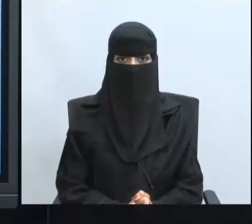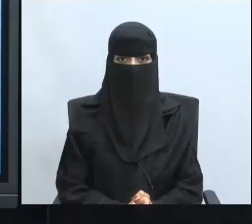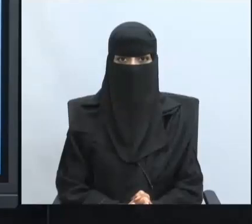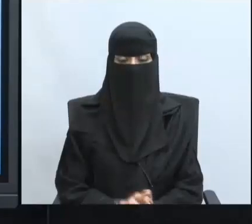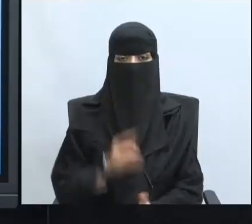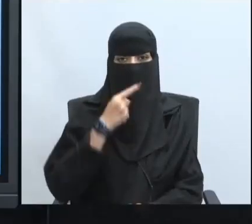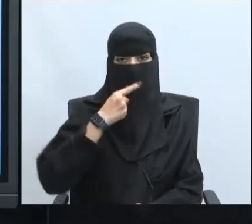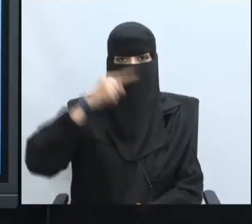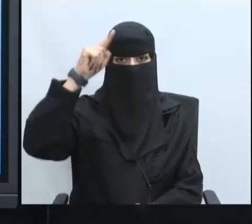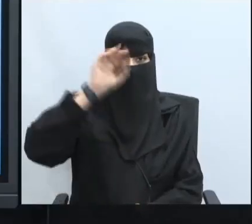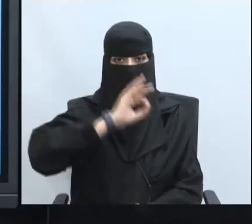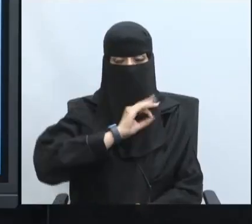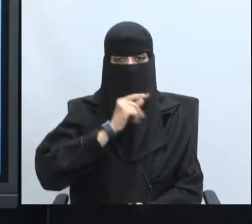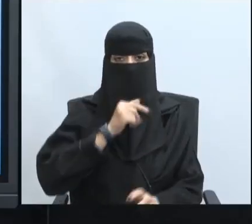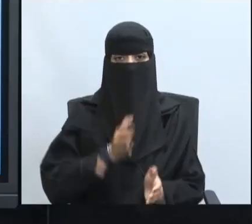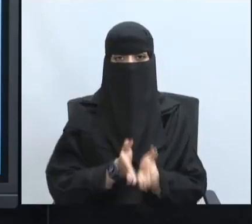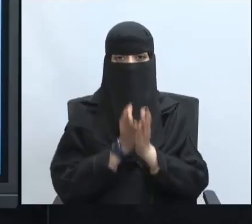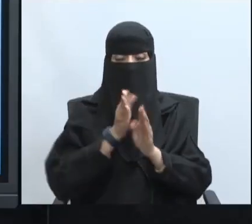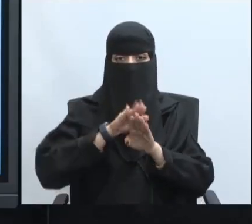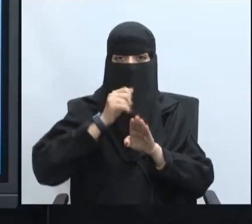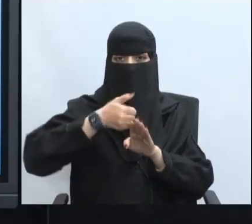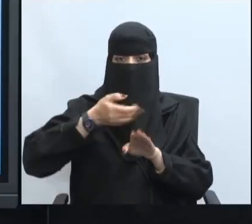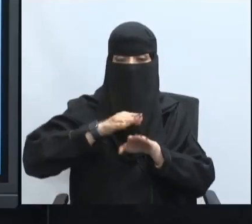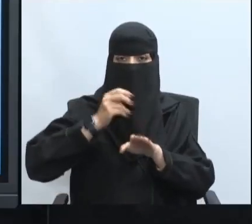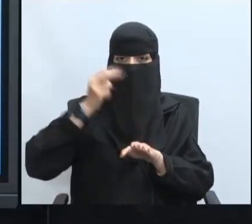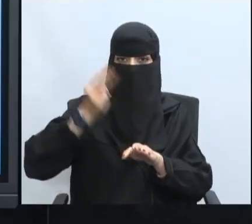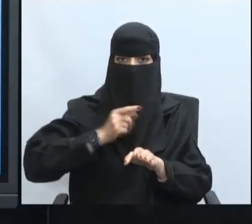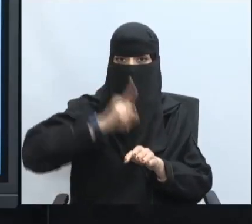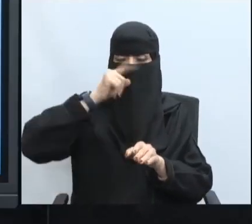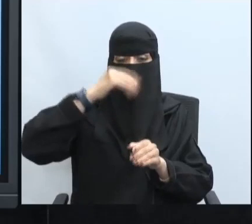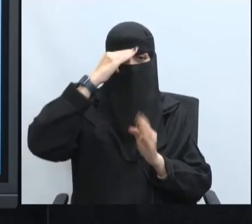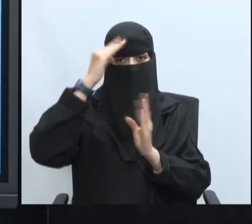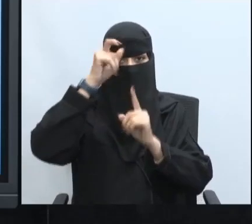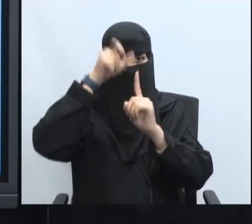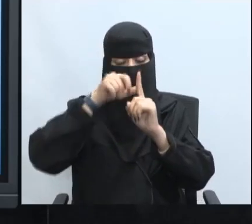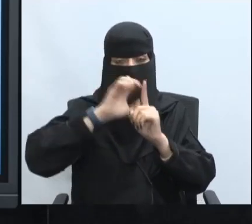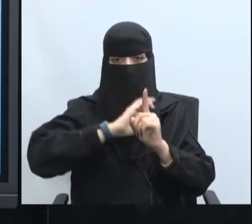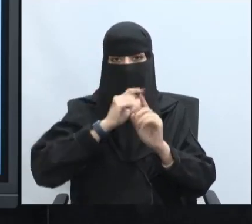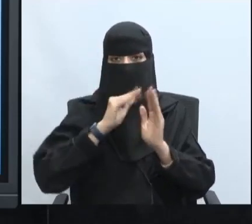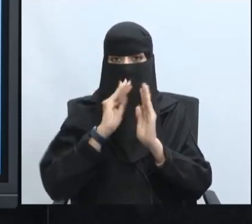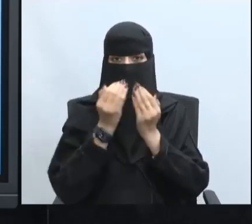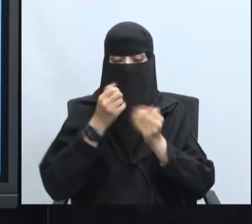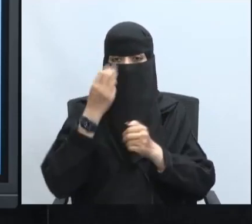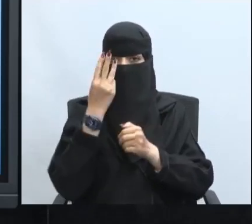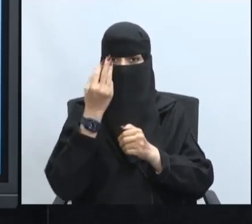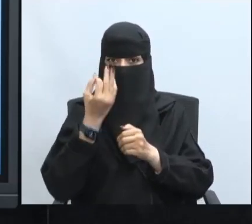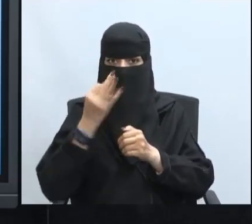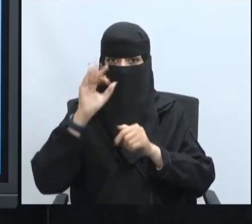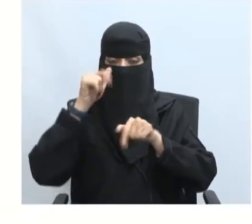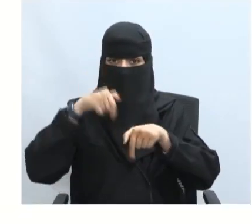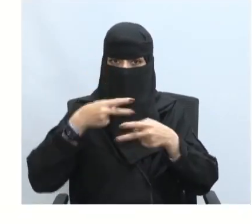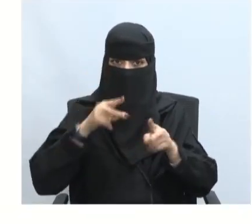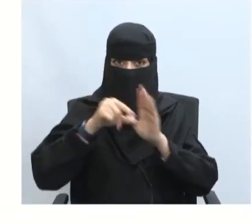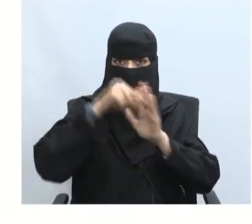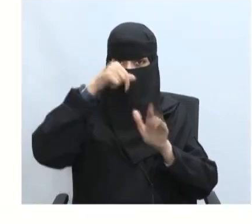بسم الله والصلاة والسلام على رسول الله أهلاً وسهلاً بطلاب وطالبات الصف الثالث ثانوي نبدأ